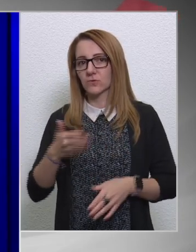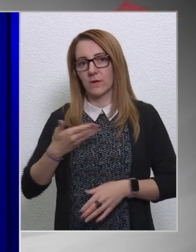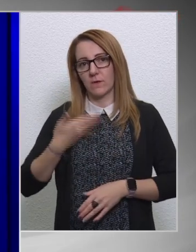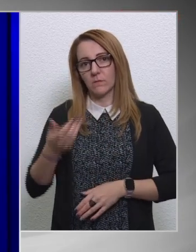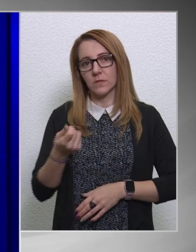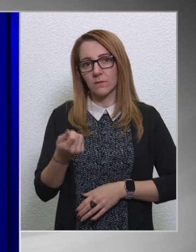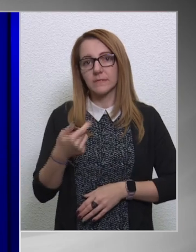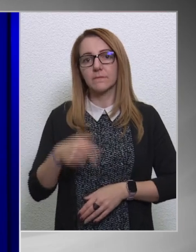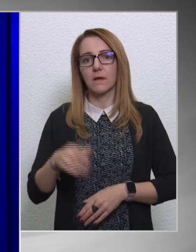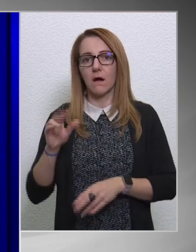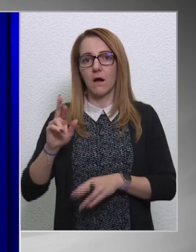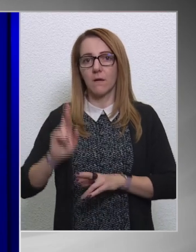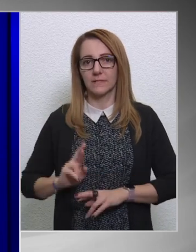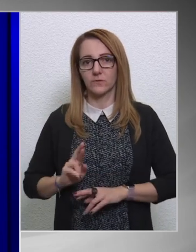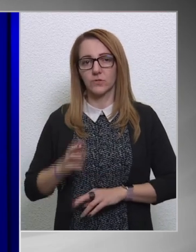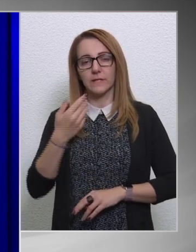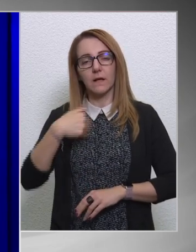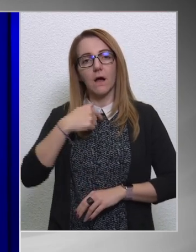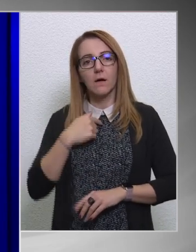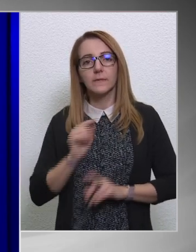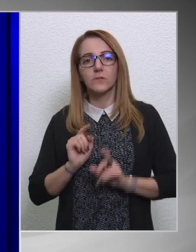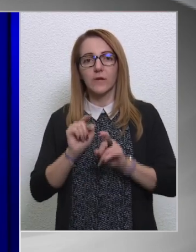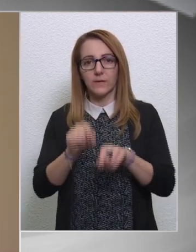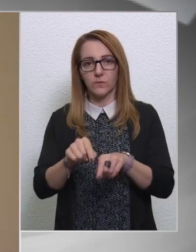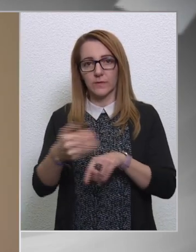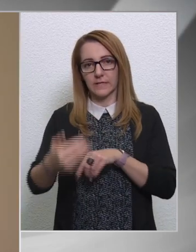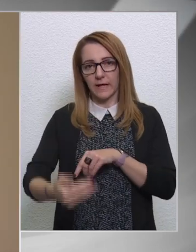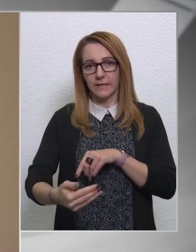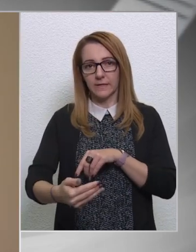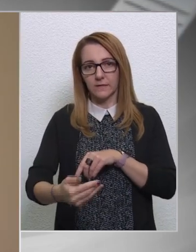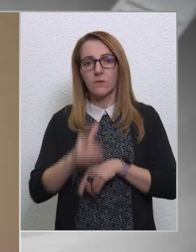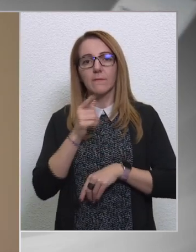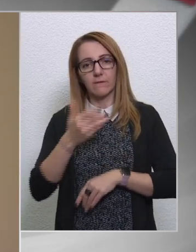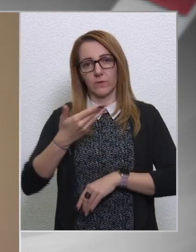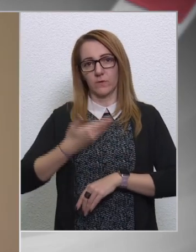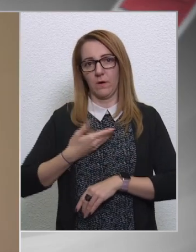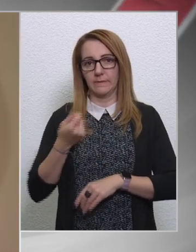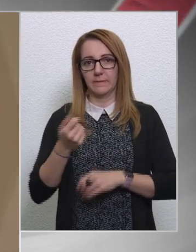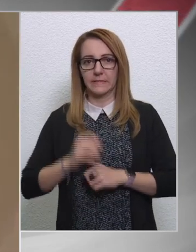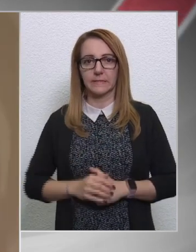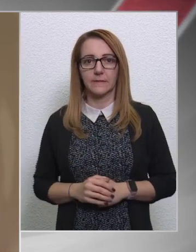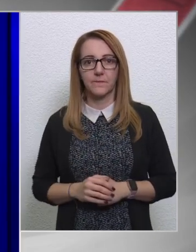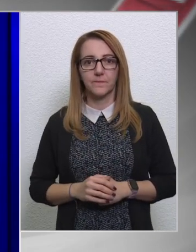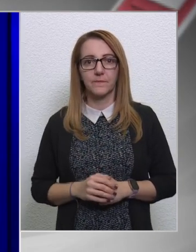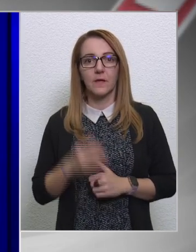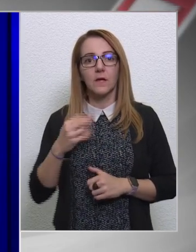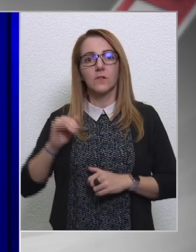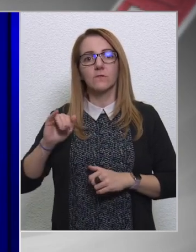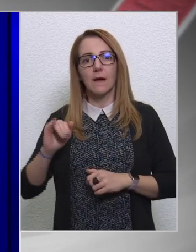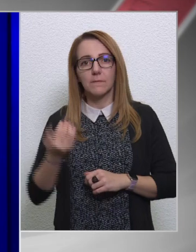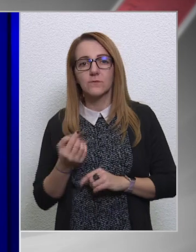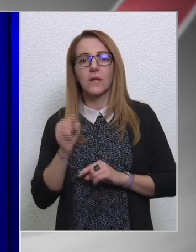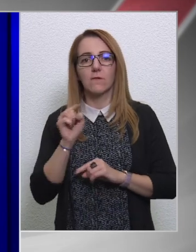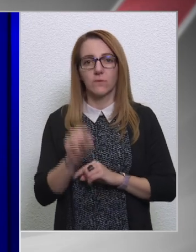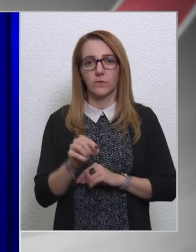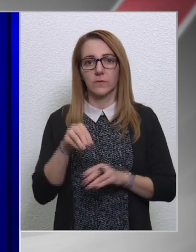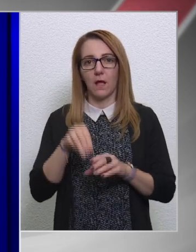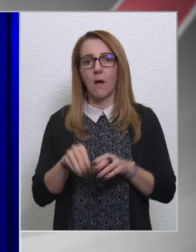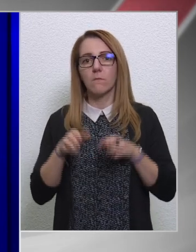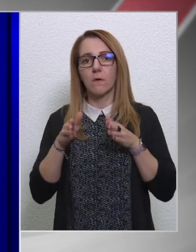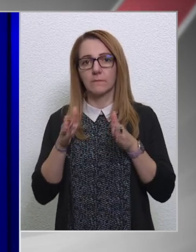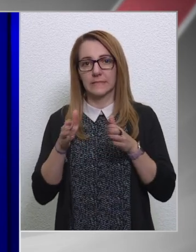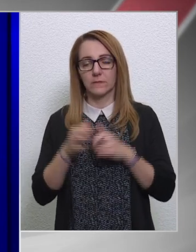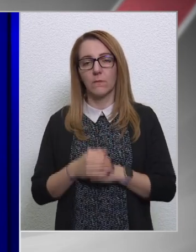Mi a biztosíték, hogy ha mi is eljutottunk idáig, hogy meg is fogjuk kapni ezt a pénzt? Mi tovább is el fogunk jutni, abban bízom,